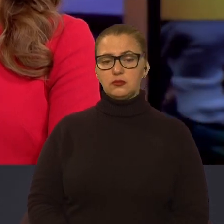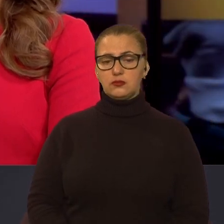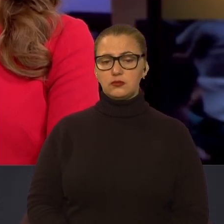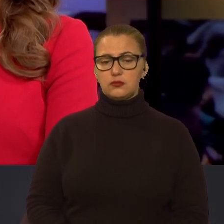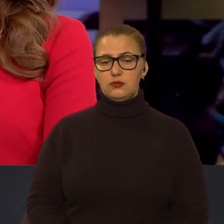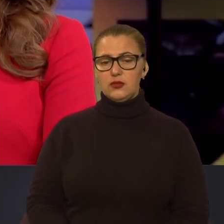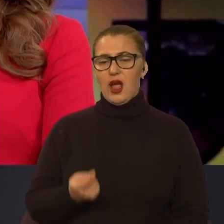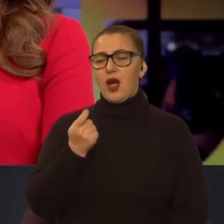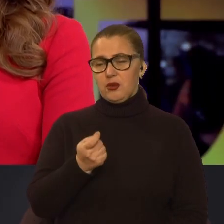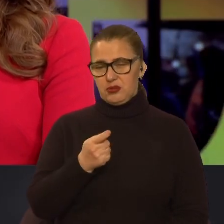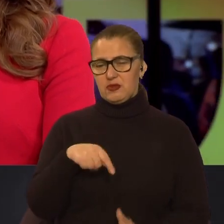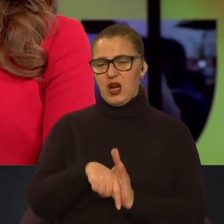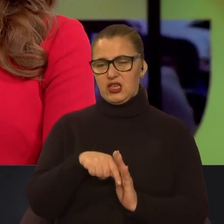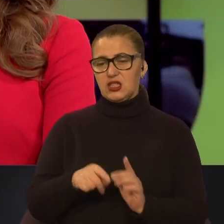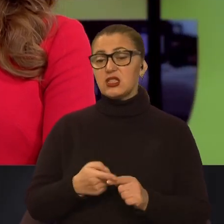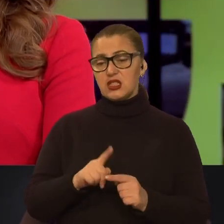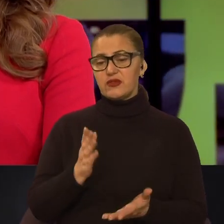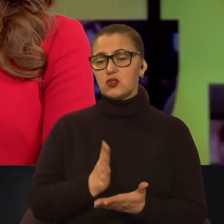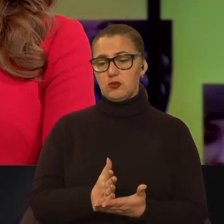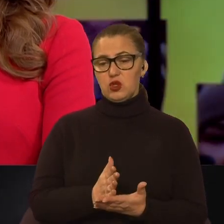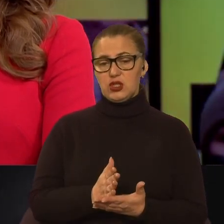Мінімальний сенс в цьому, звичайно, є.